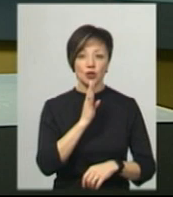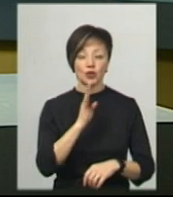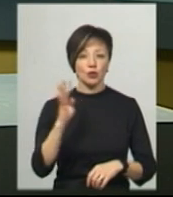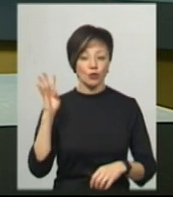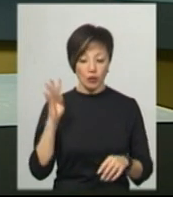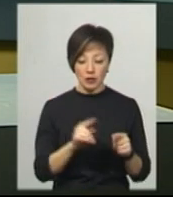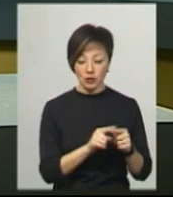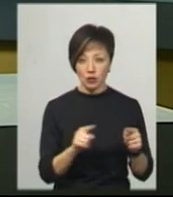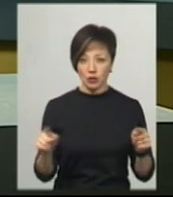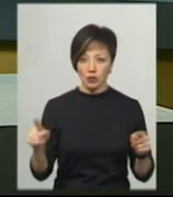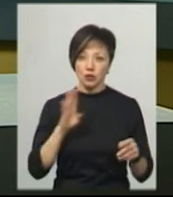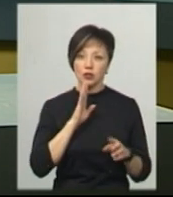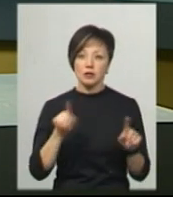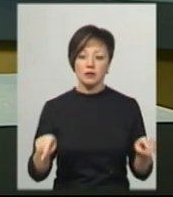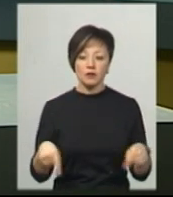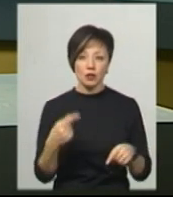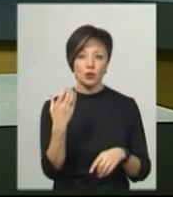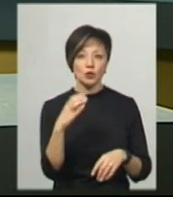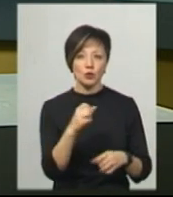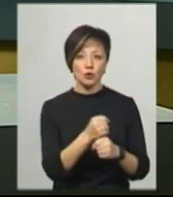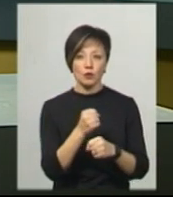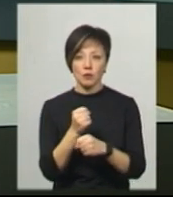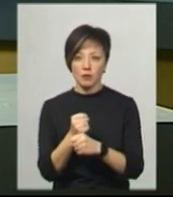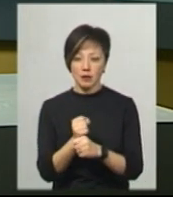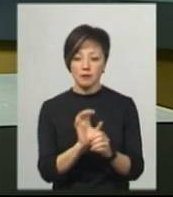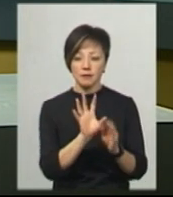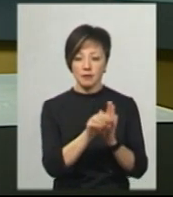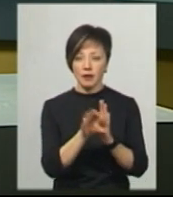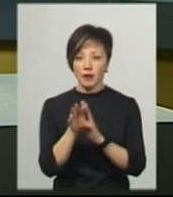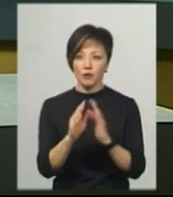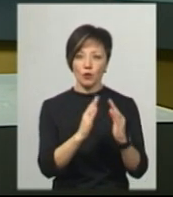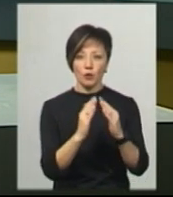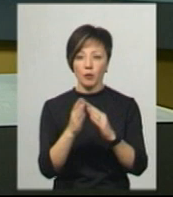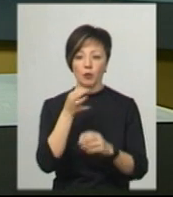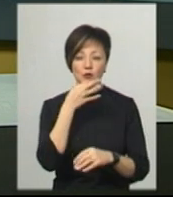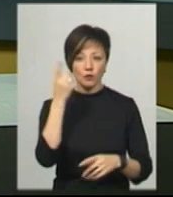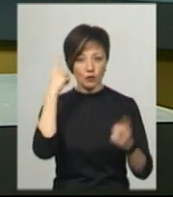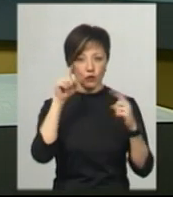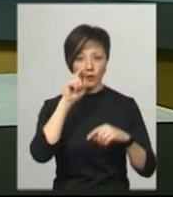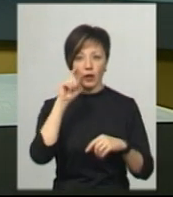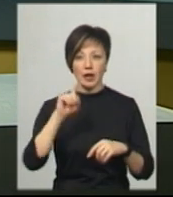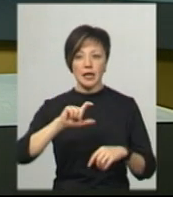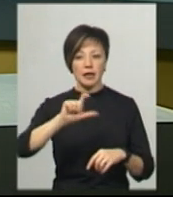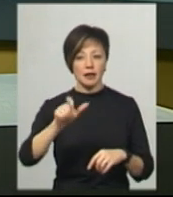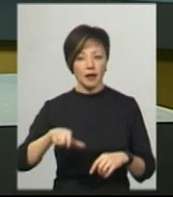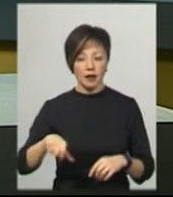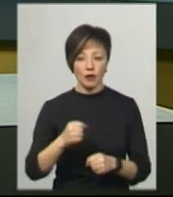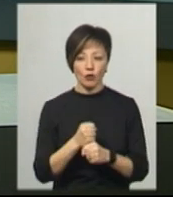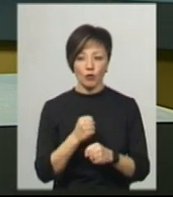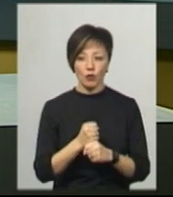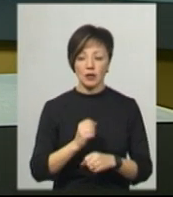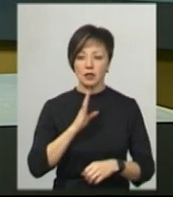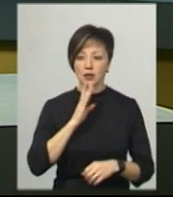За цей час художниця створила понад сотню робіт, які оселилися в домівках поціновувачів її творчості в Україні та Італії. Роботи